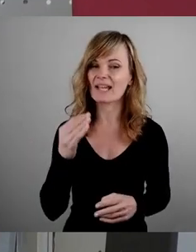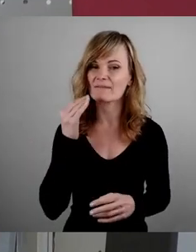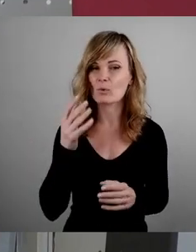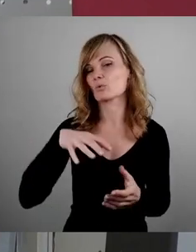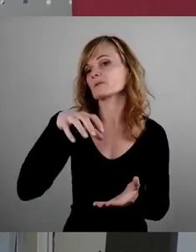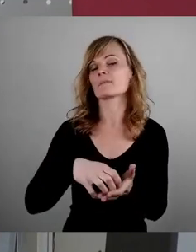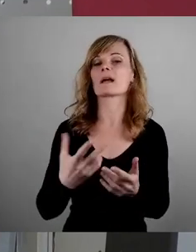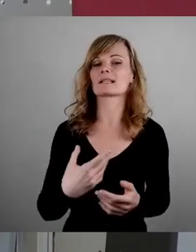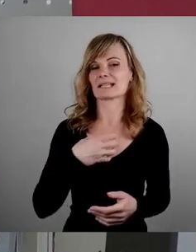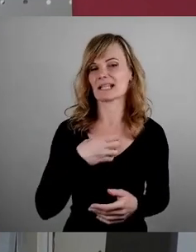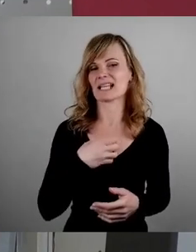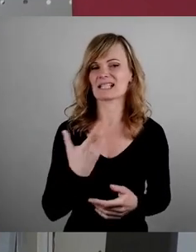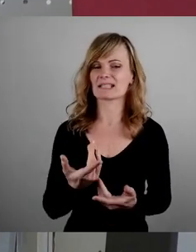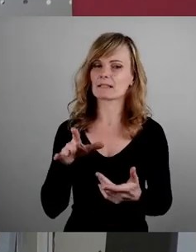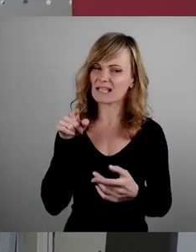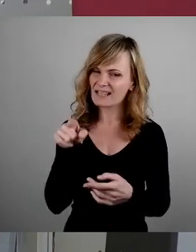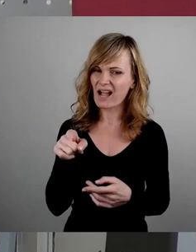ist eine ordentliche Dynamik drin.